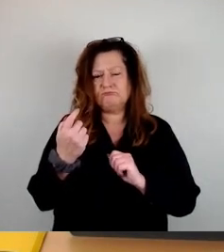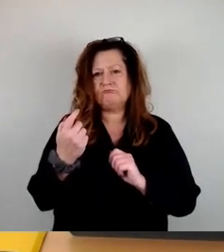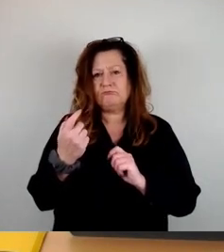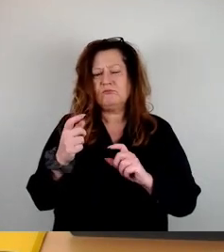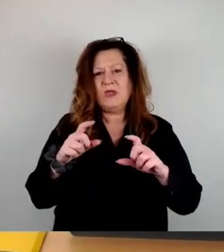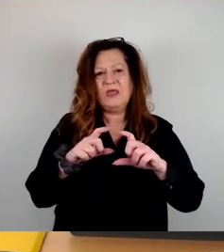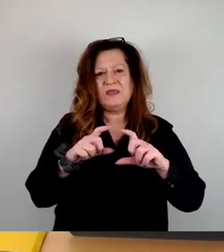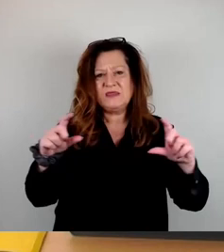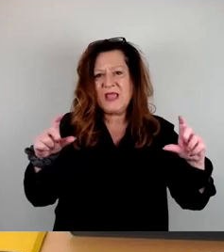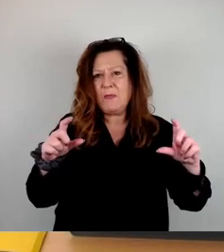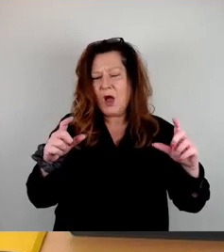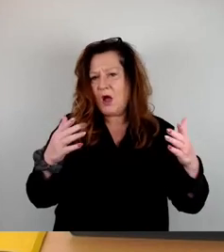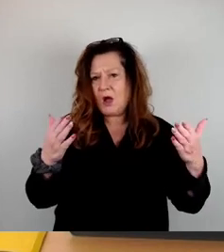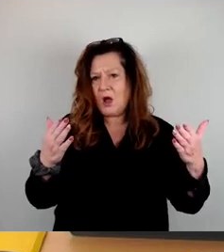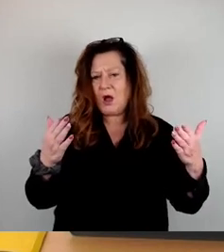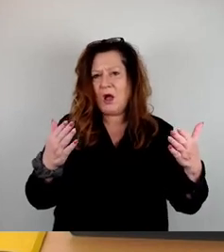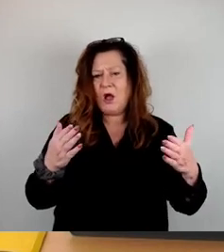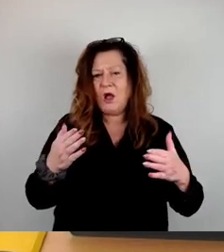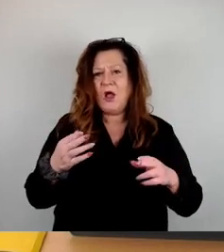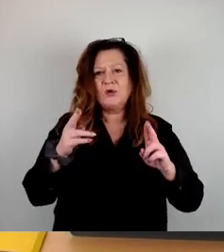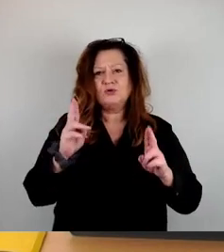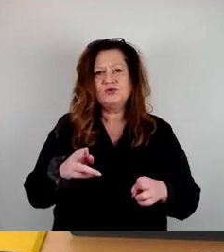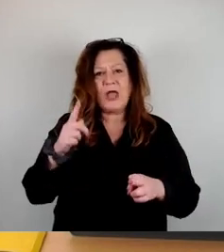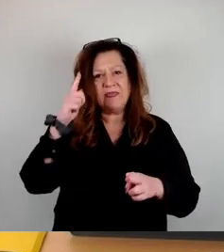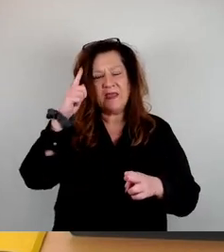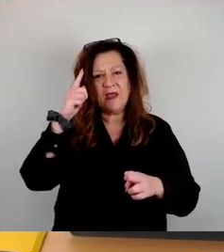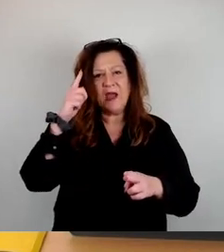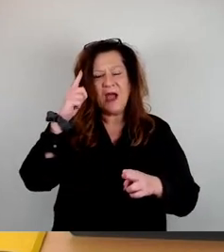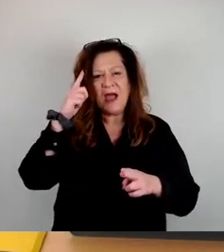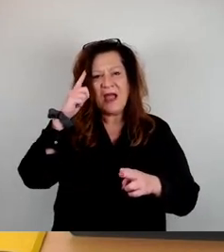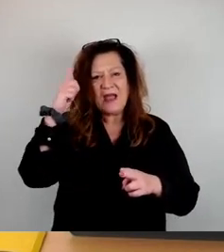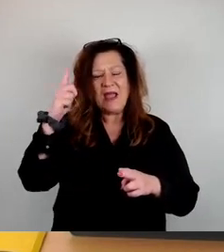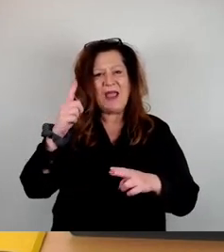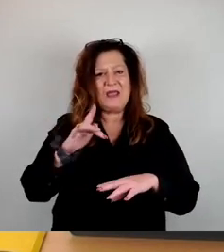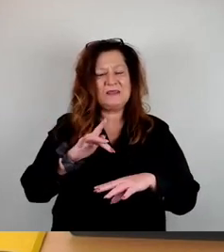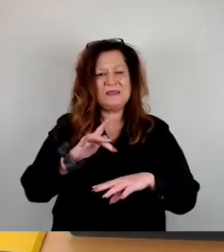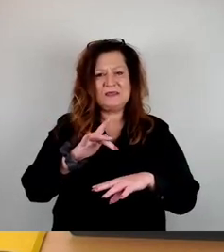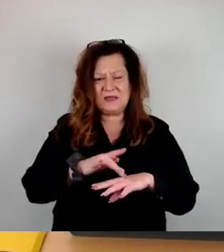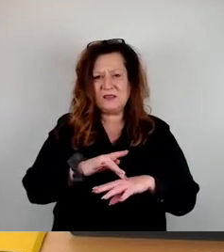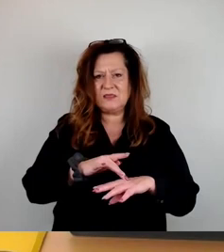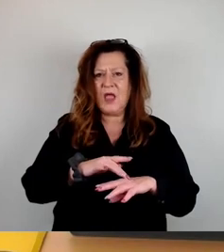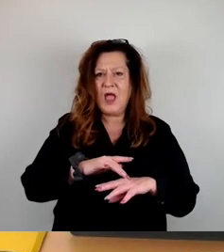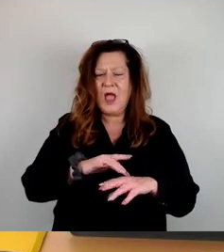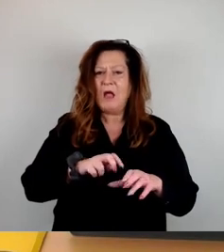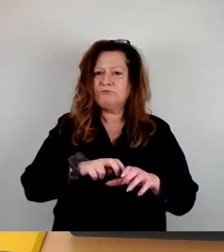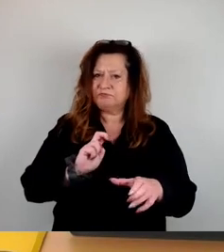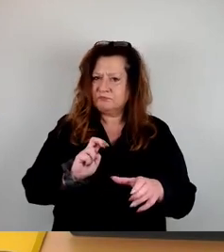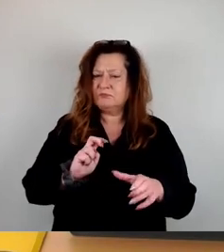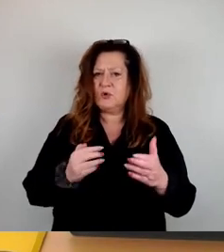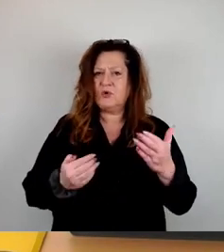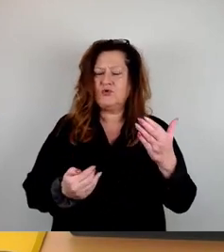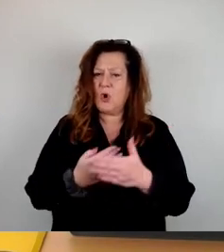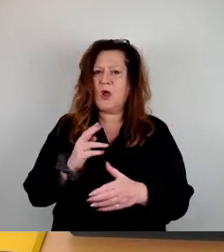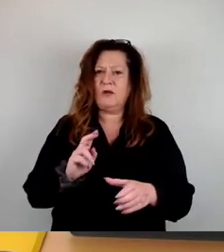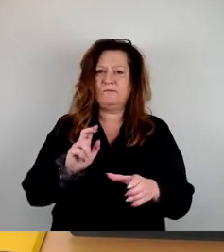Ausscheiden einer Stadträtin und ein Nachrückung einer Ersatzperson abstimmen. Ich darf fragen, wer dem